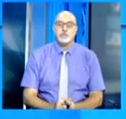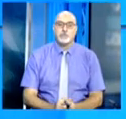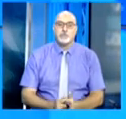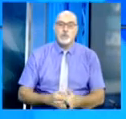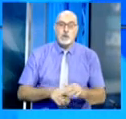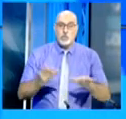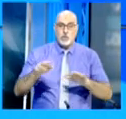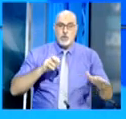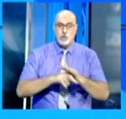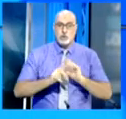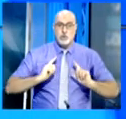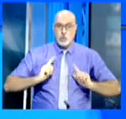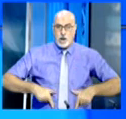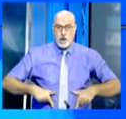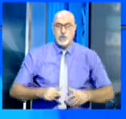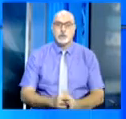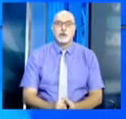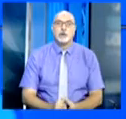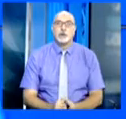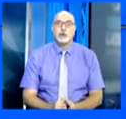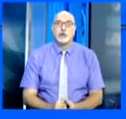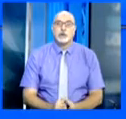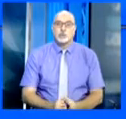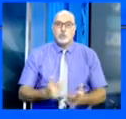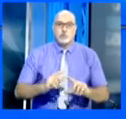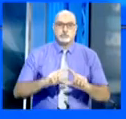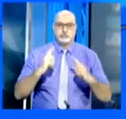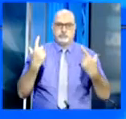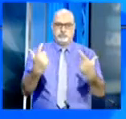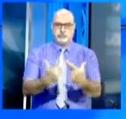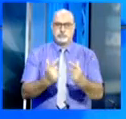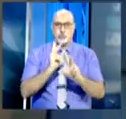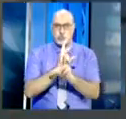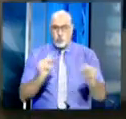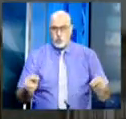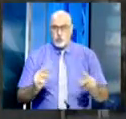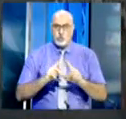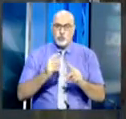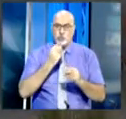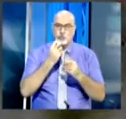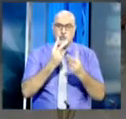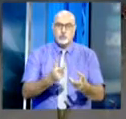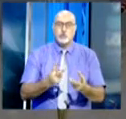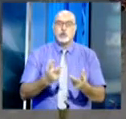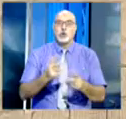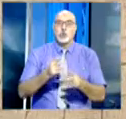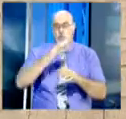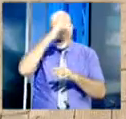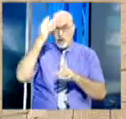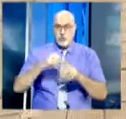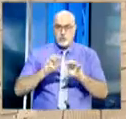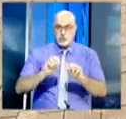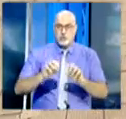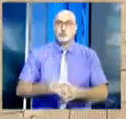للدخول المدرسي بهدف توفير محيط تربوي نظيف للسقبال التلاميذ والأسرة التربوية في